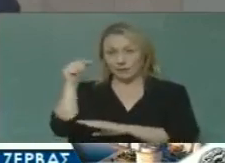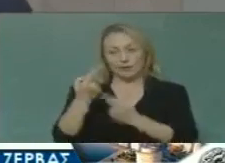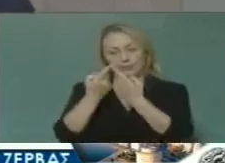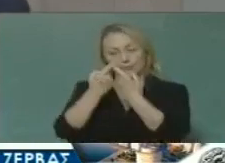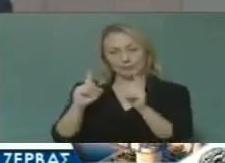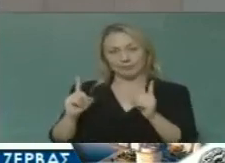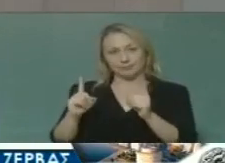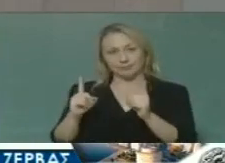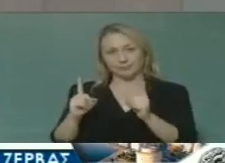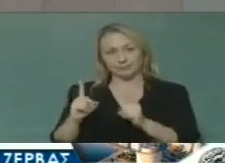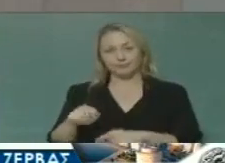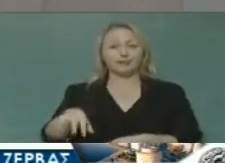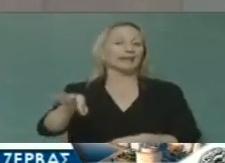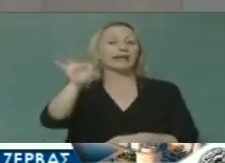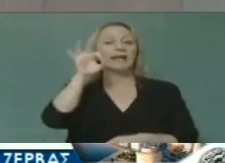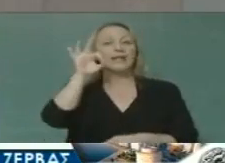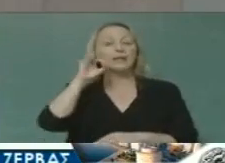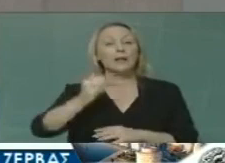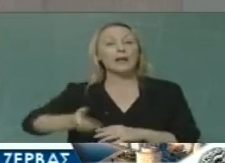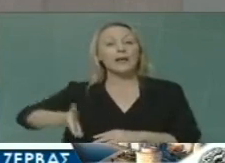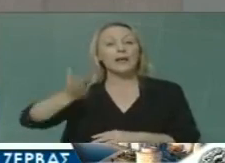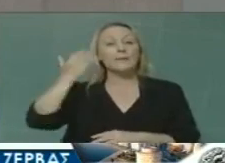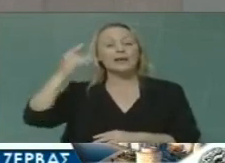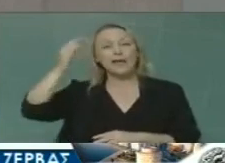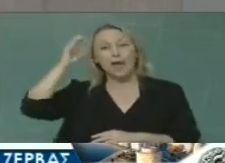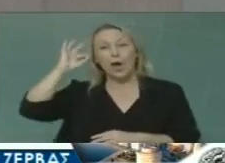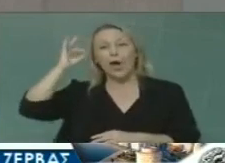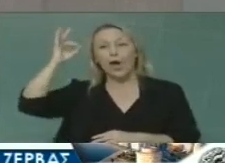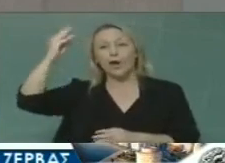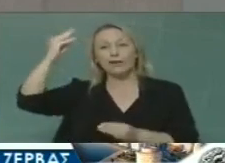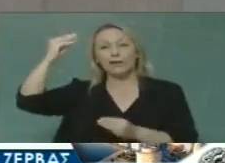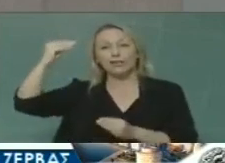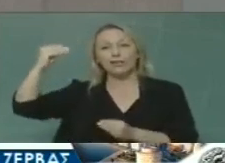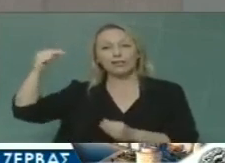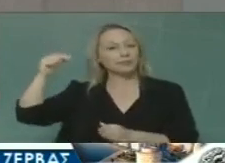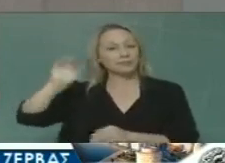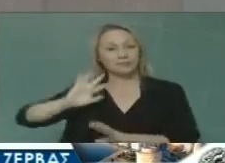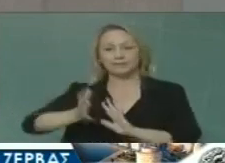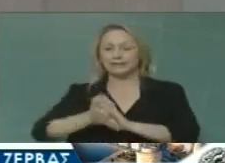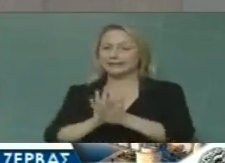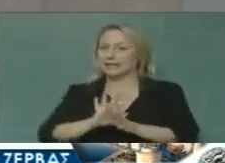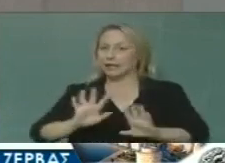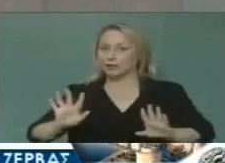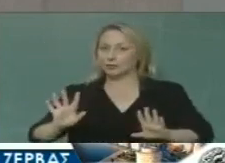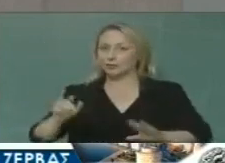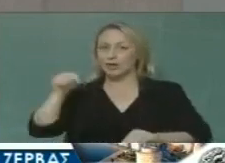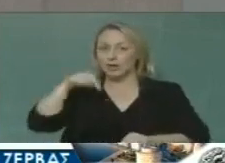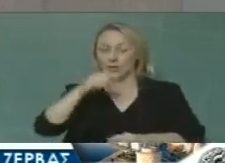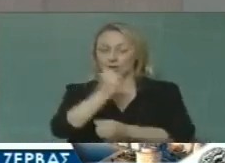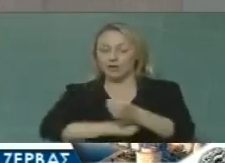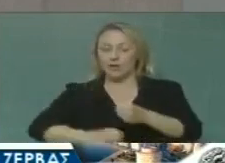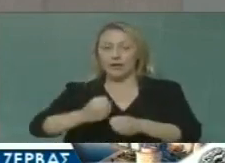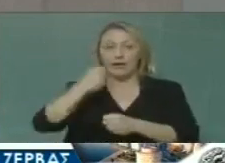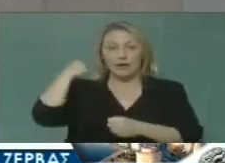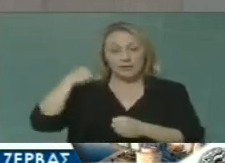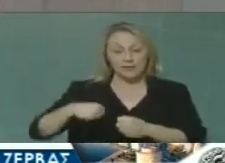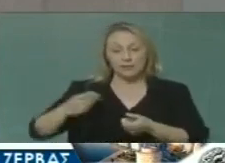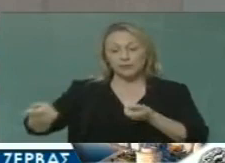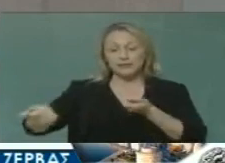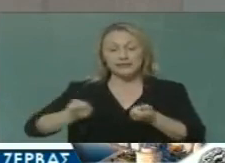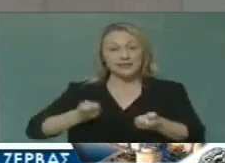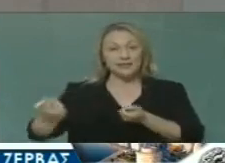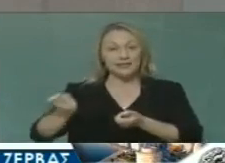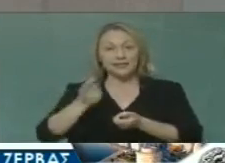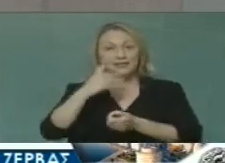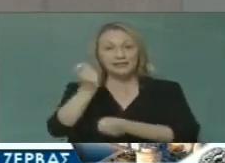Θεσσαλονίκη δεν είναι η πόλη των χαμένων ονείρων. Είμαστε εδώ, εγώ ως Δήμαρχος, συνολικά η διοίκηση, για να